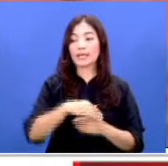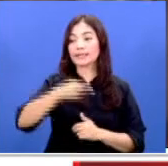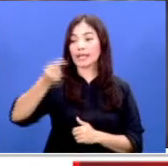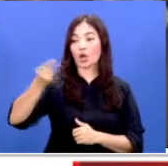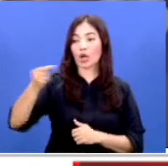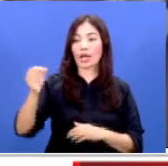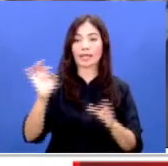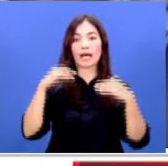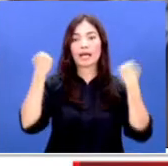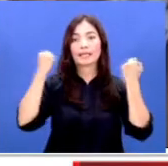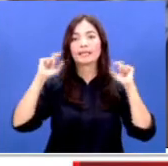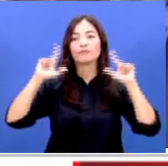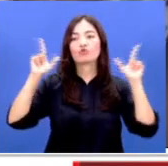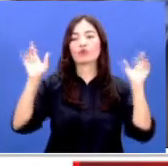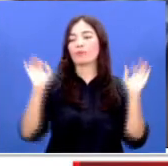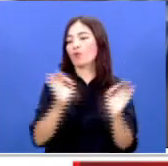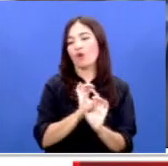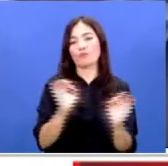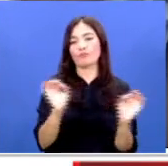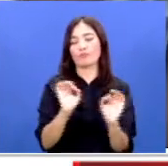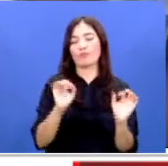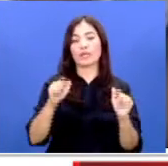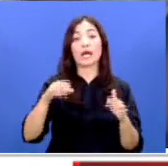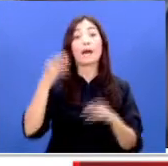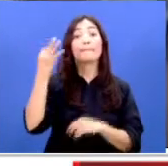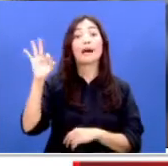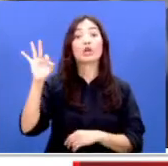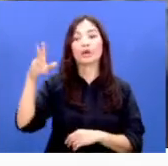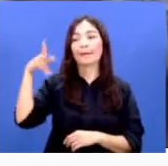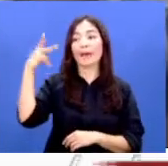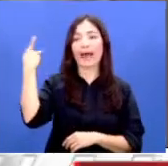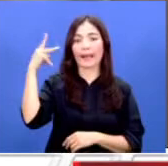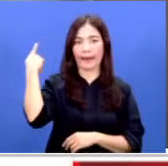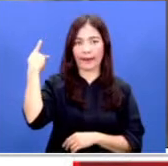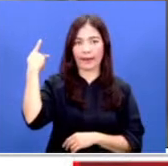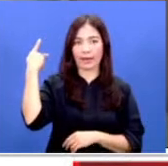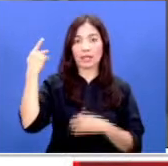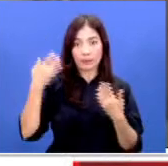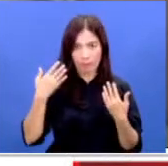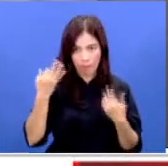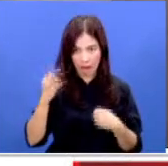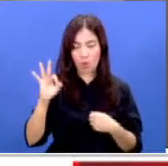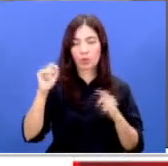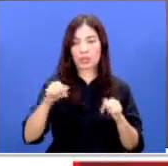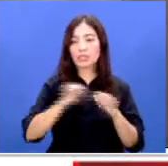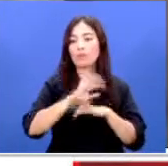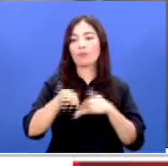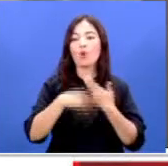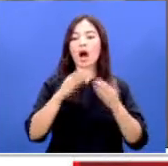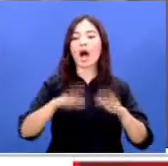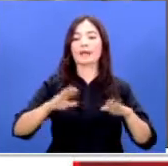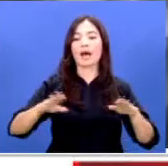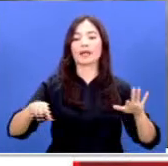yang meliburkan siswanya baru kemarin kebijakan tersebut keluar yaitu seluruh siswa